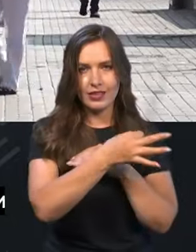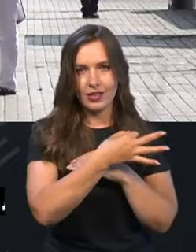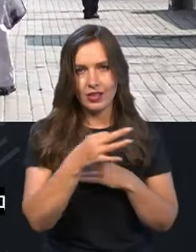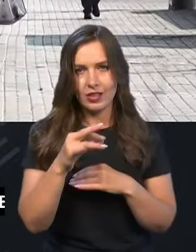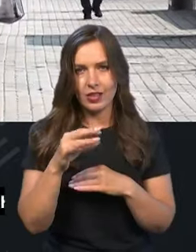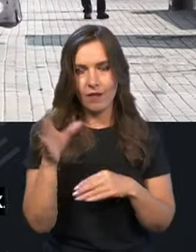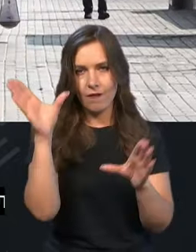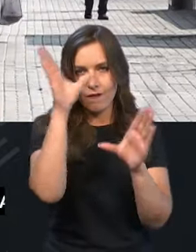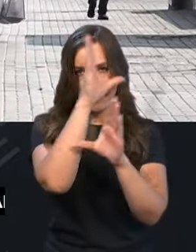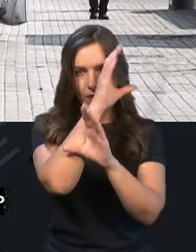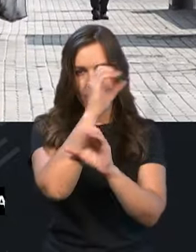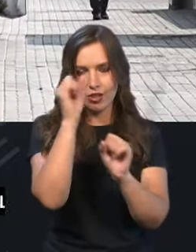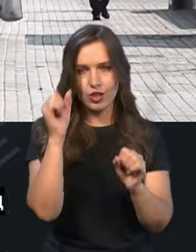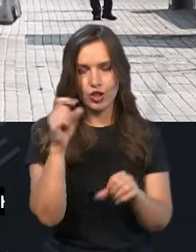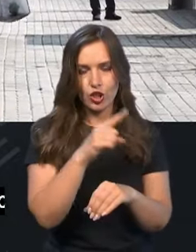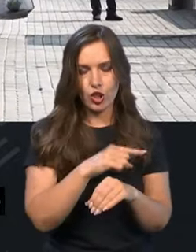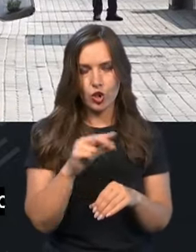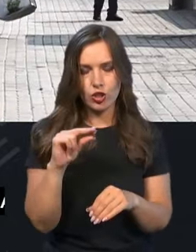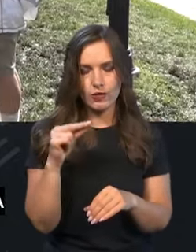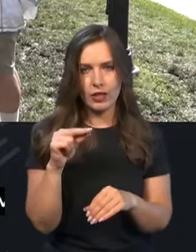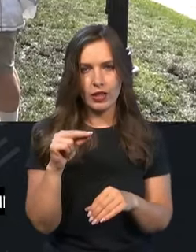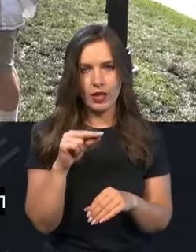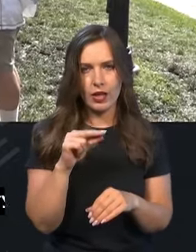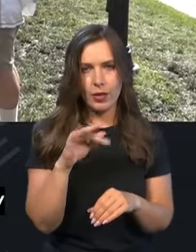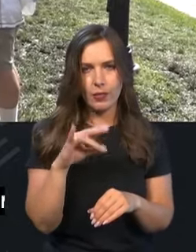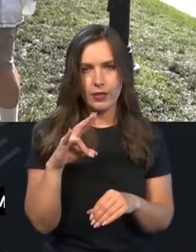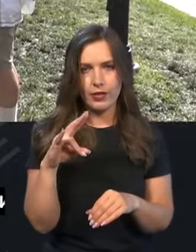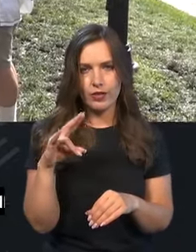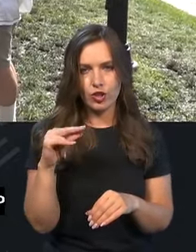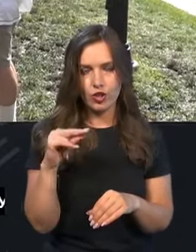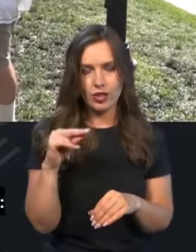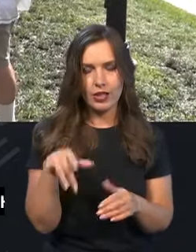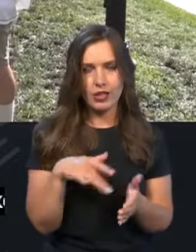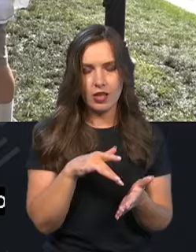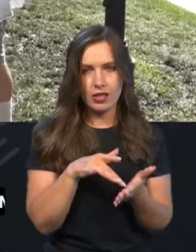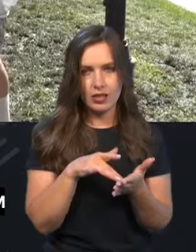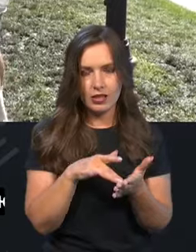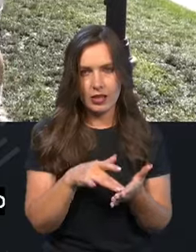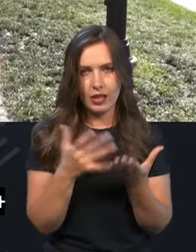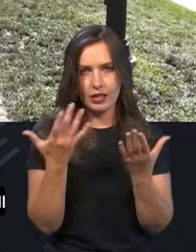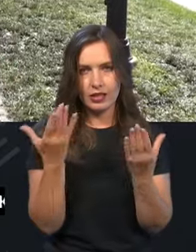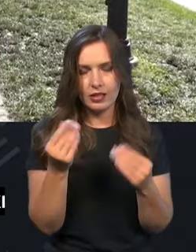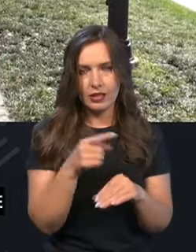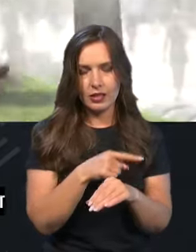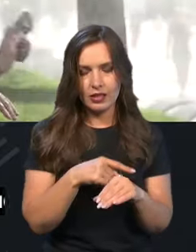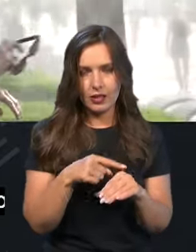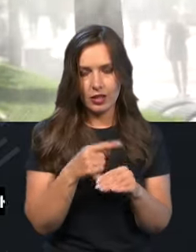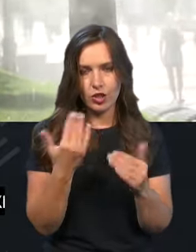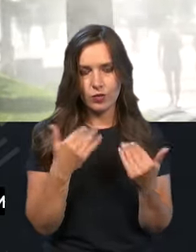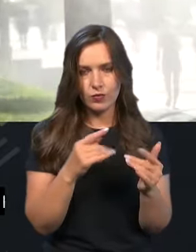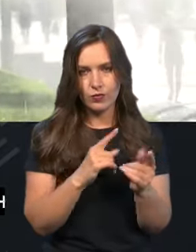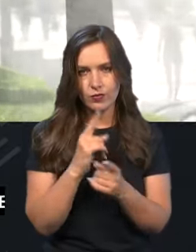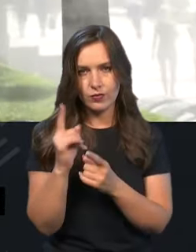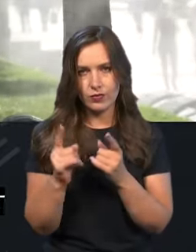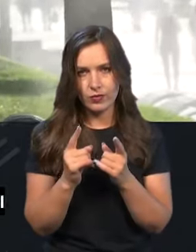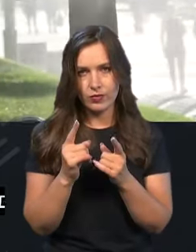нічні години на четверть це північ центр. І в денні години на четверть він вже зміститься на південний схід України. Але це буде,